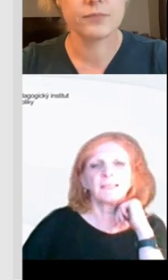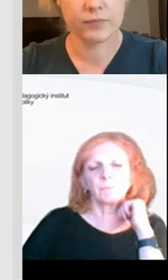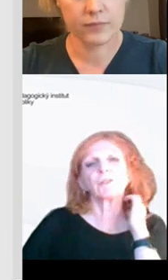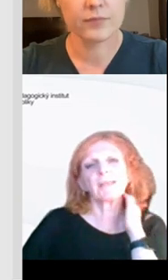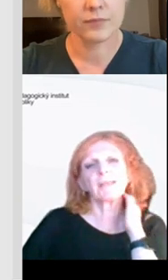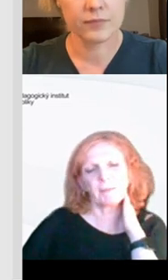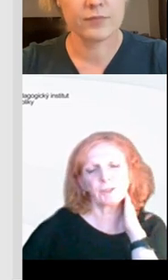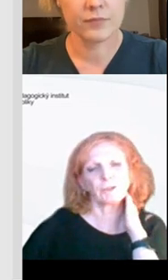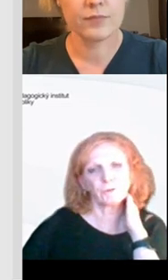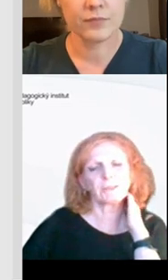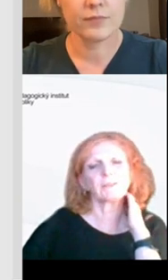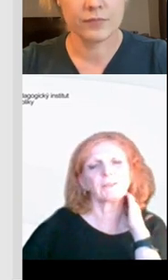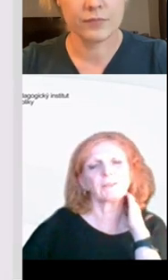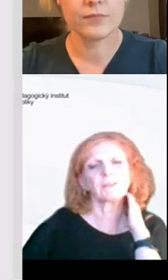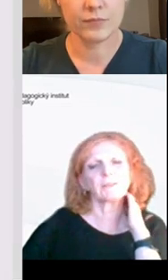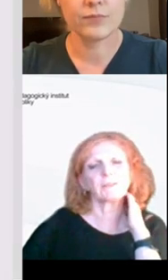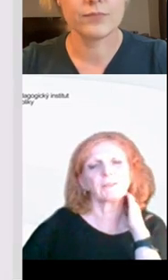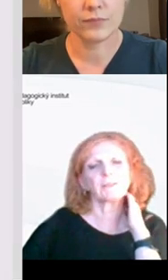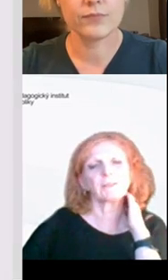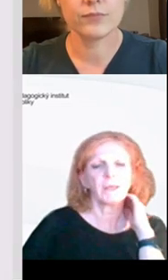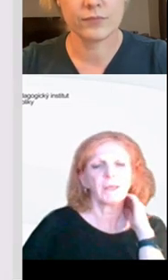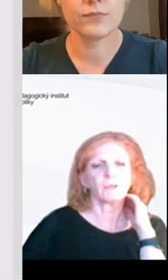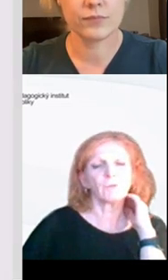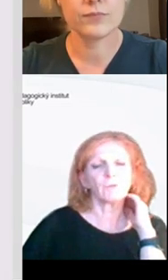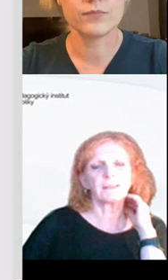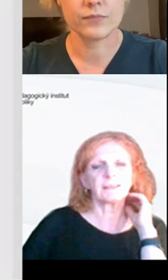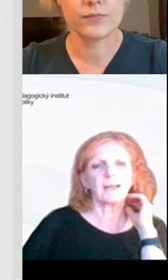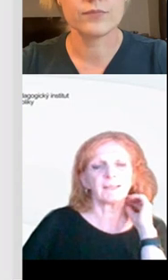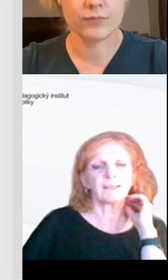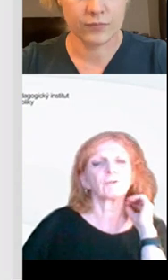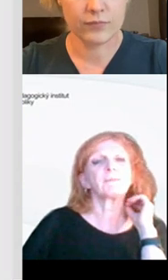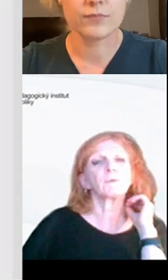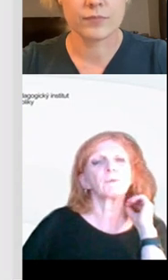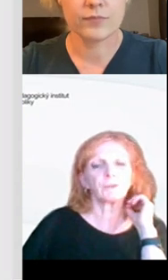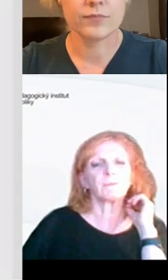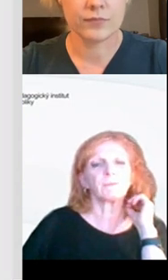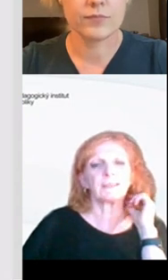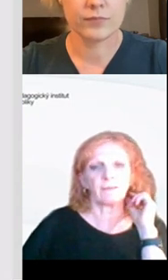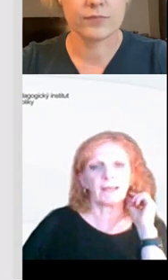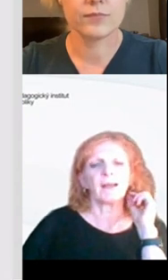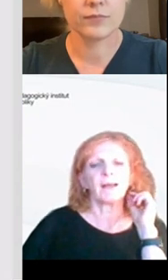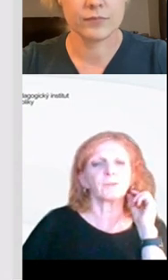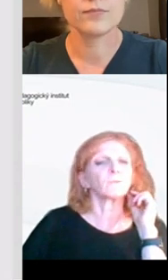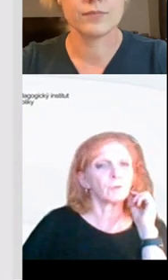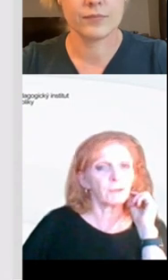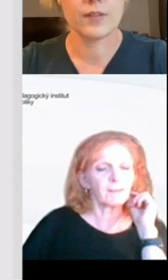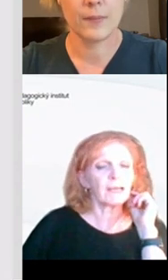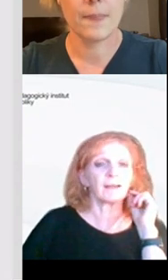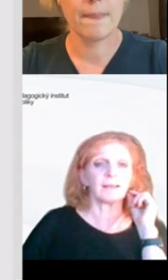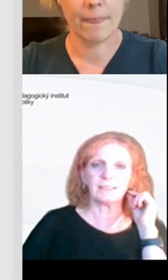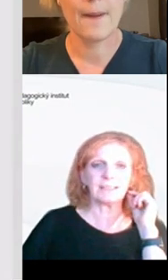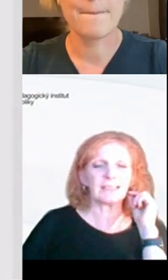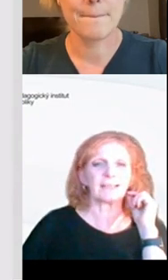zdraví. Sem určitě i patří to, že ti žáci jsou vedeni k tomu, že využívání digitálních technologií plně nemusí být zdravé. A to je jenom